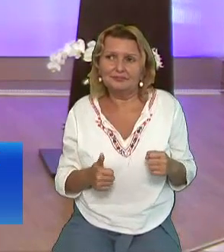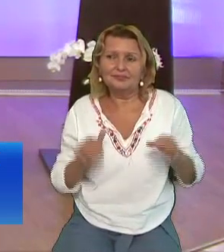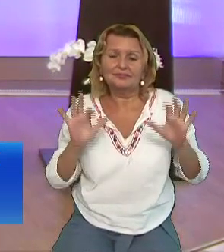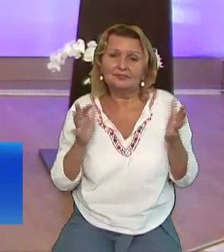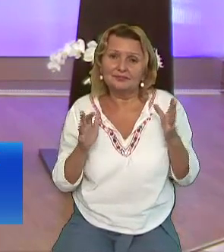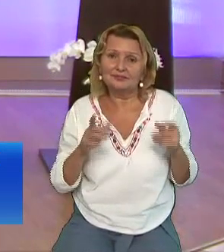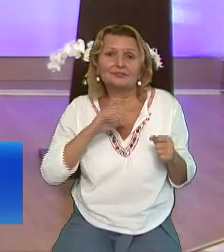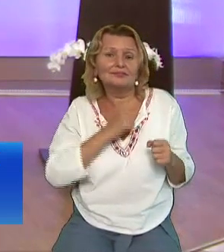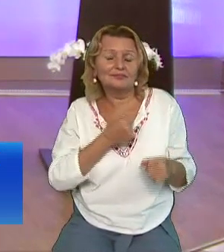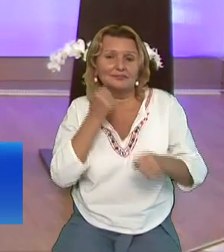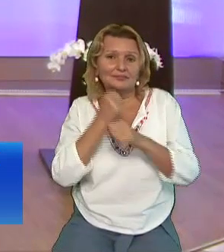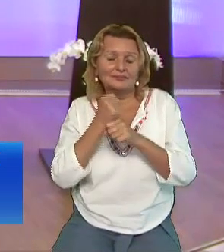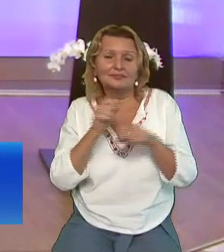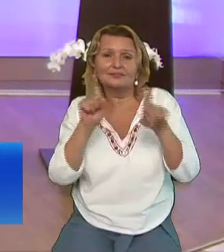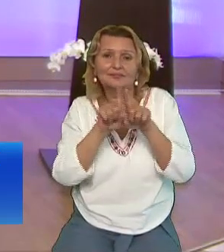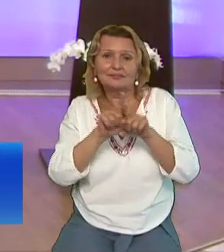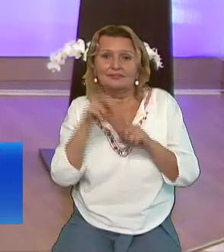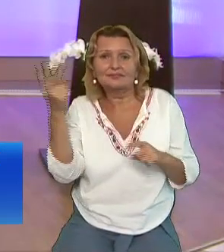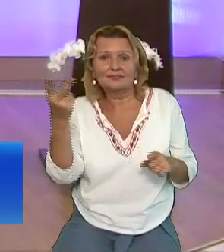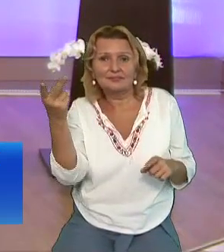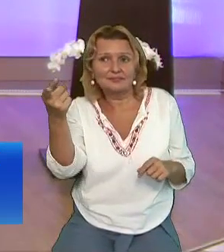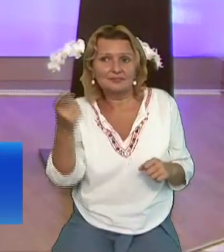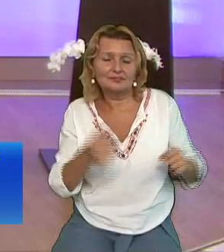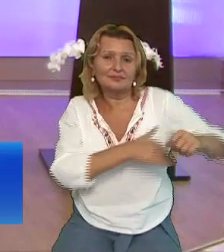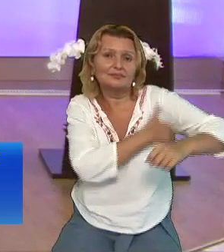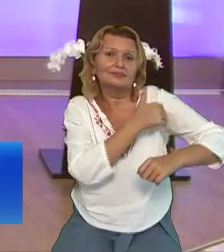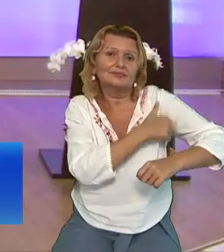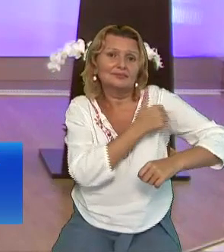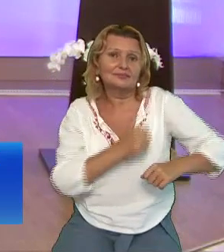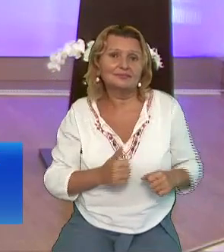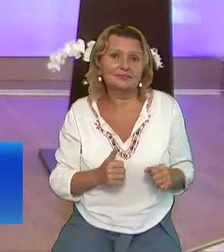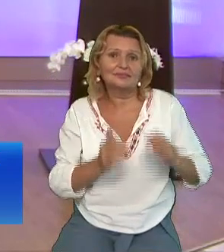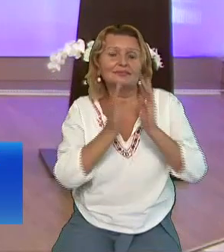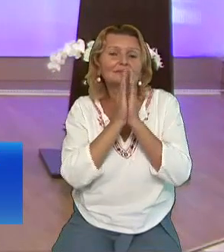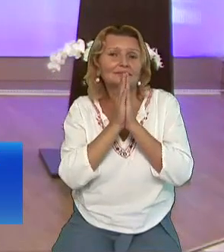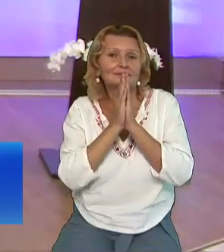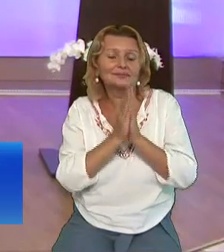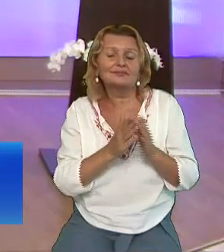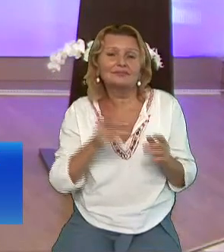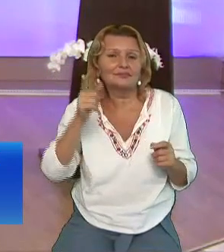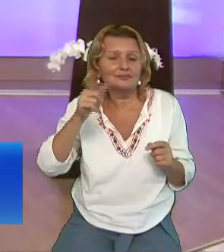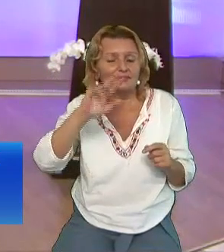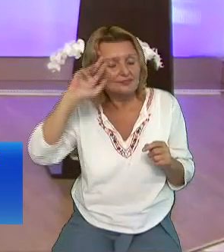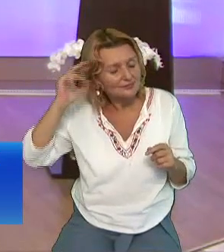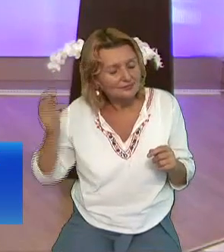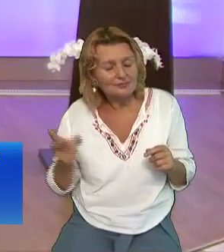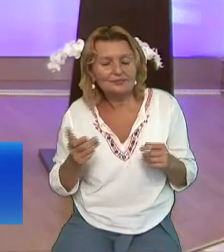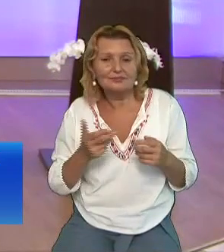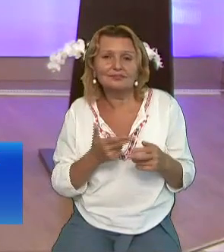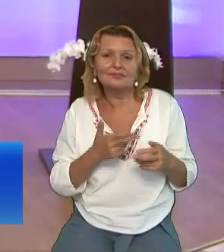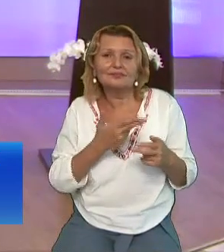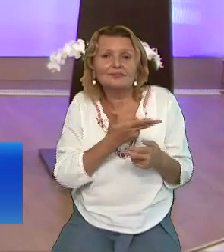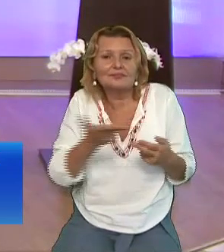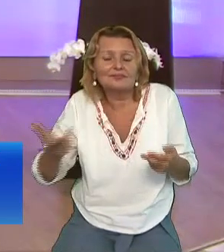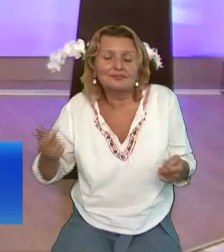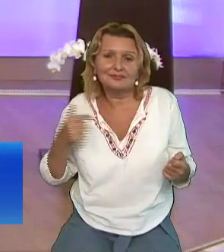ce au făcut acești doi ucenici Să spunem Doamne Iisuse, fi tu oaspetele nostru la cine Tu ai zis Iată, eu stau la ușă și bat